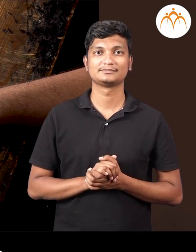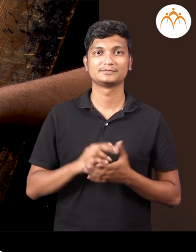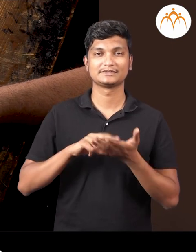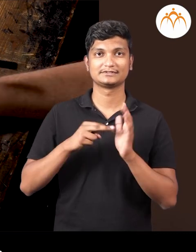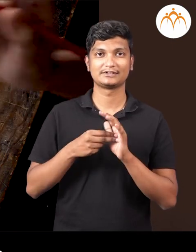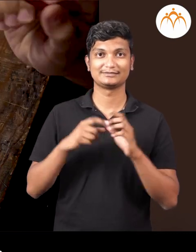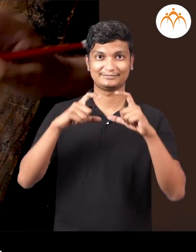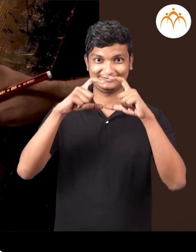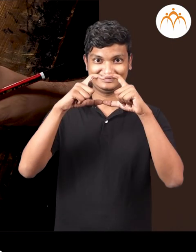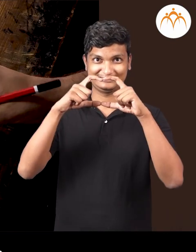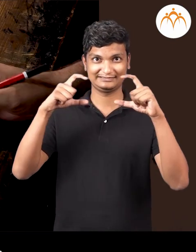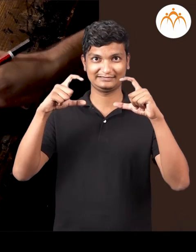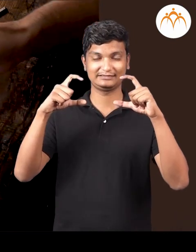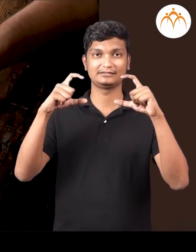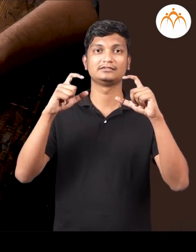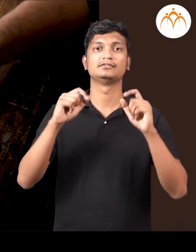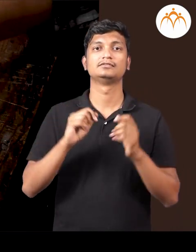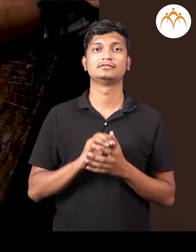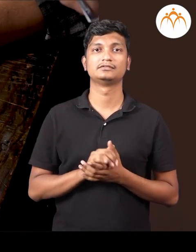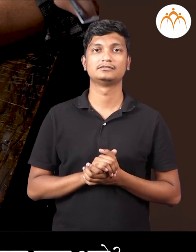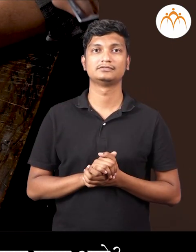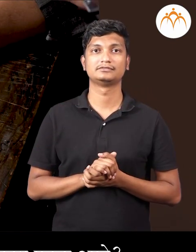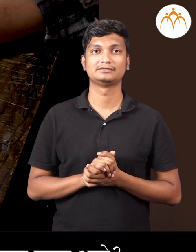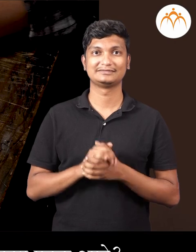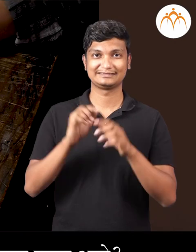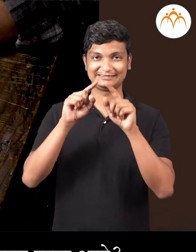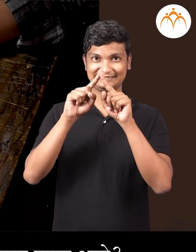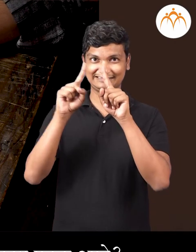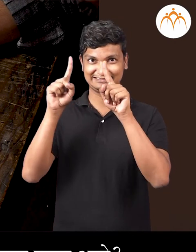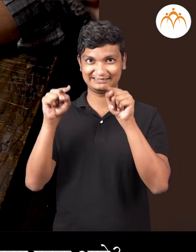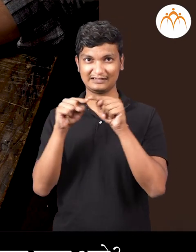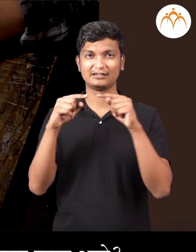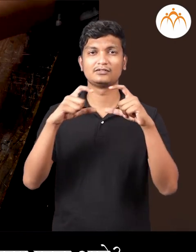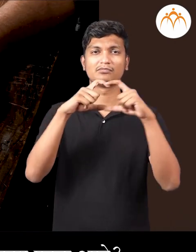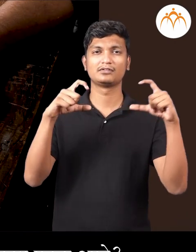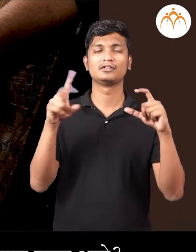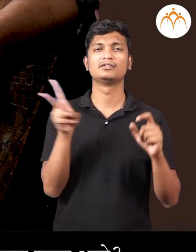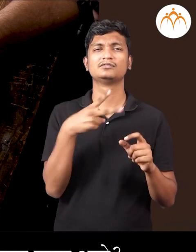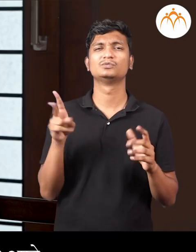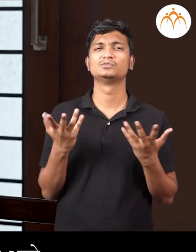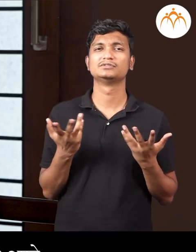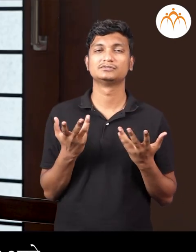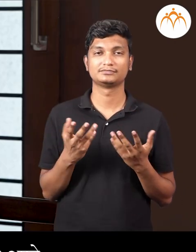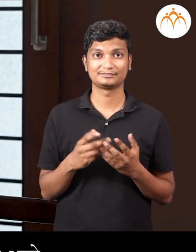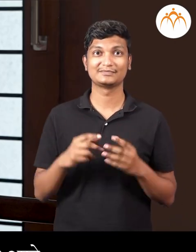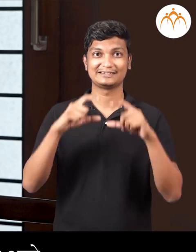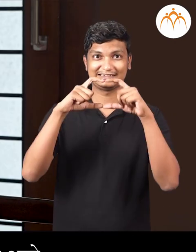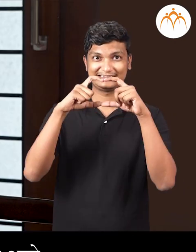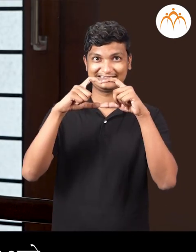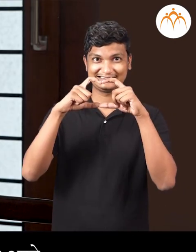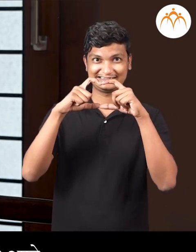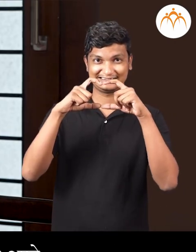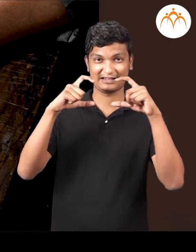हाँ जहाला आयत, आता सांग बर, यहां आक्रूतित आणि यहां आक्रूतित काई फरके? हाँ, आयत जहर